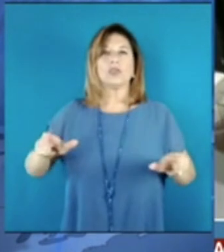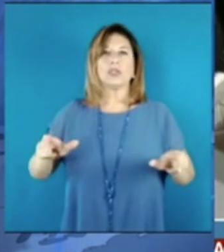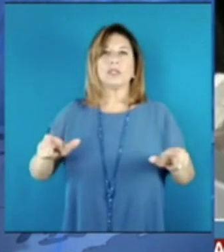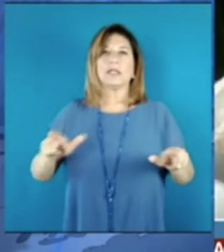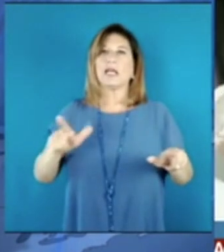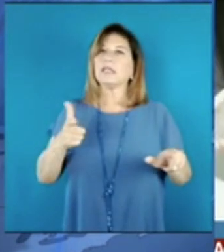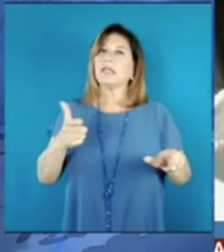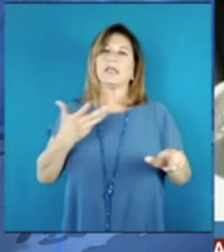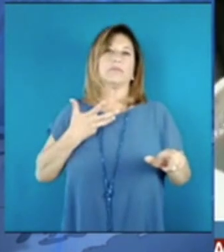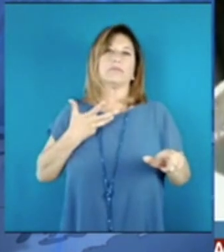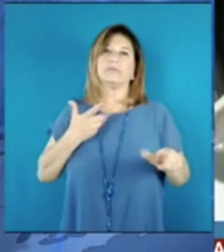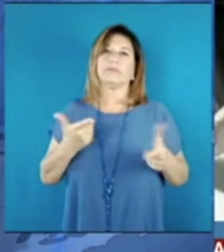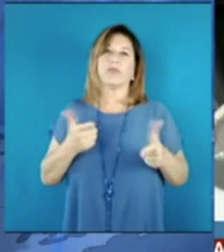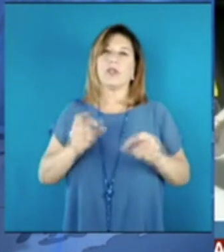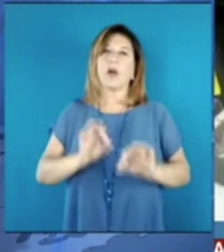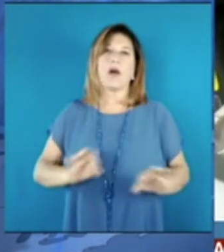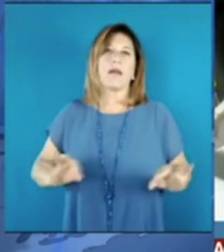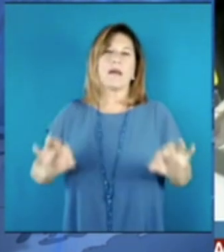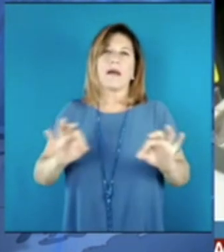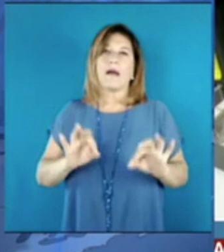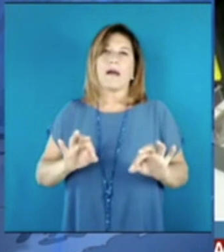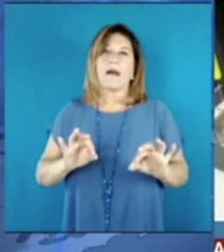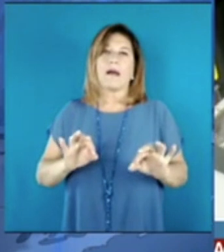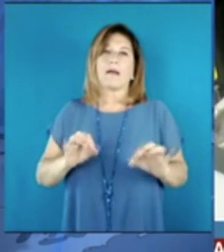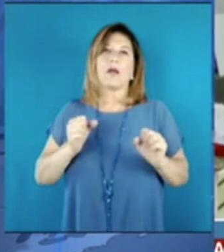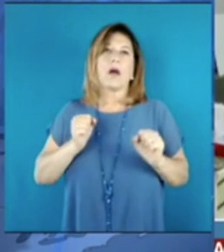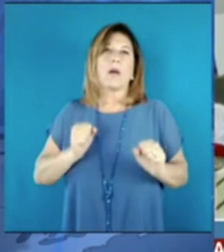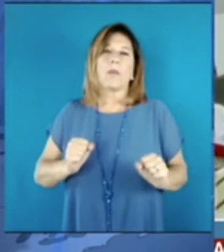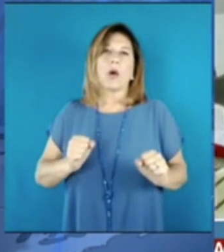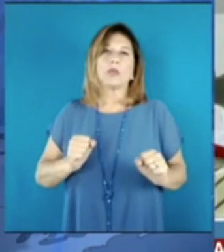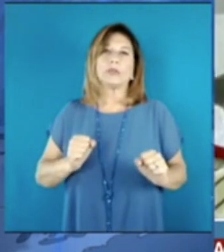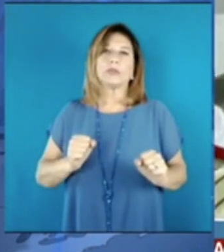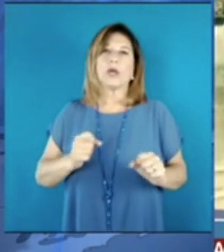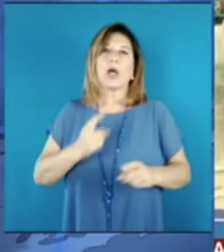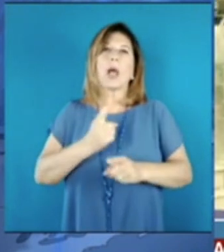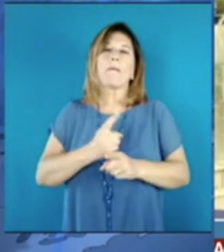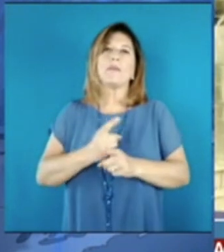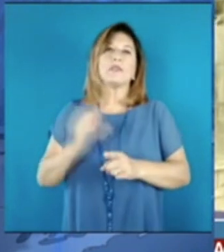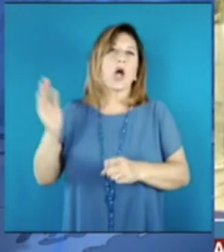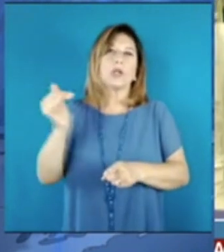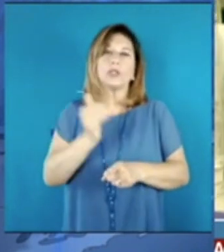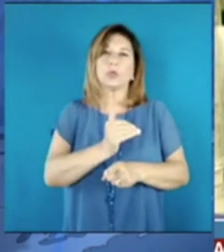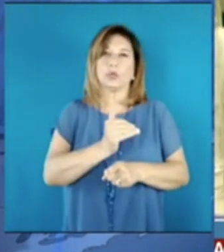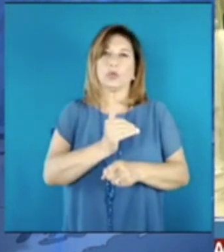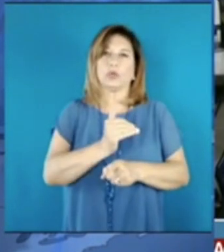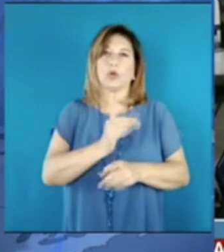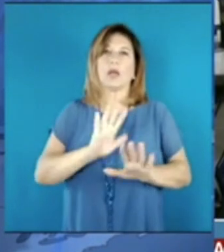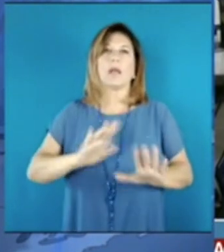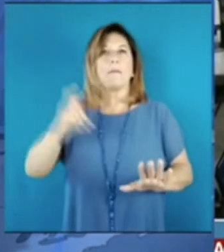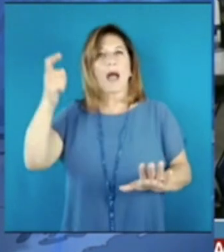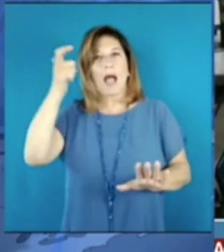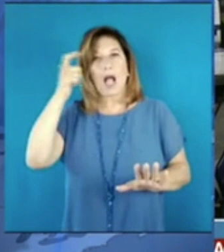la disponibilità neanche di provvedere ai propri bisogni quotidiani, ma il Governo ha posto in essere